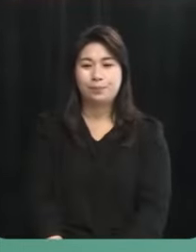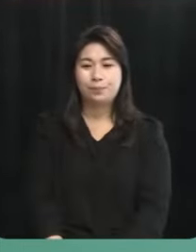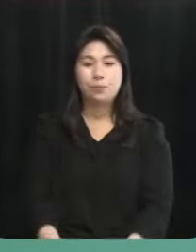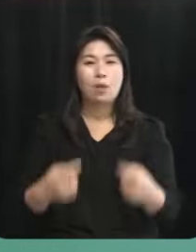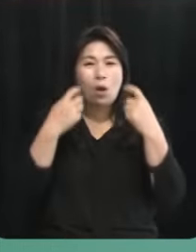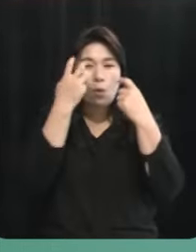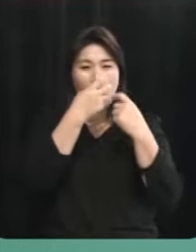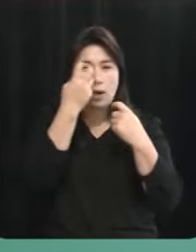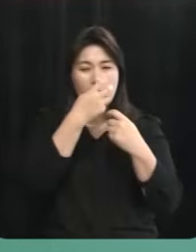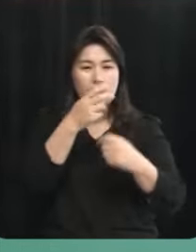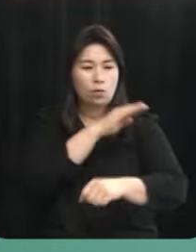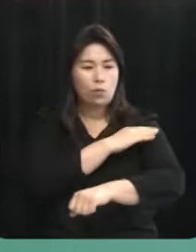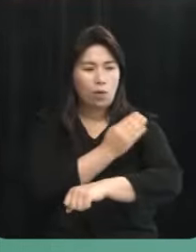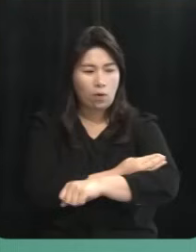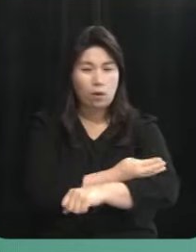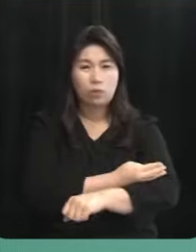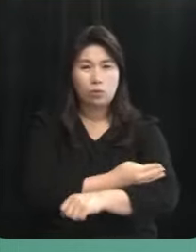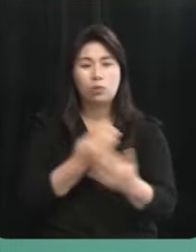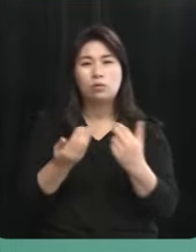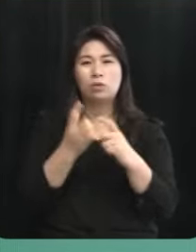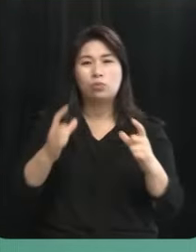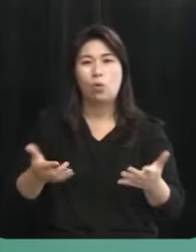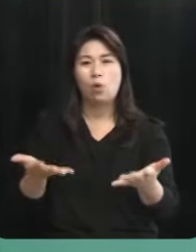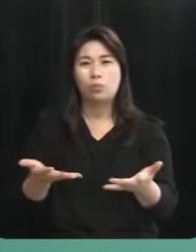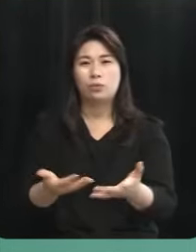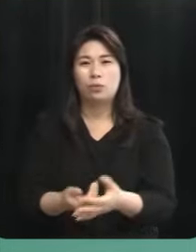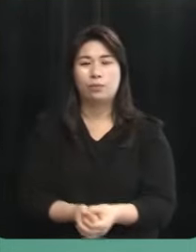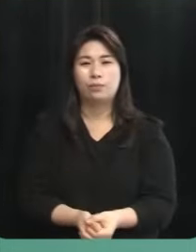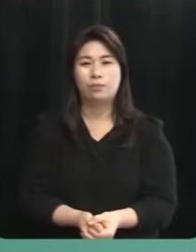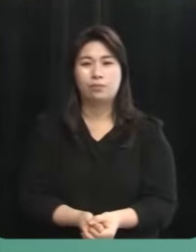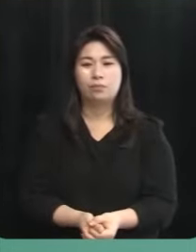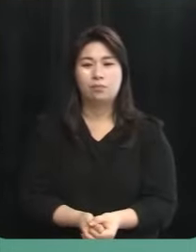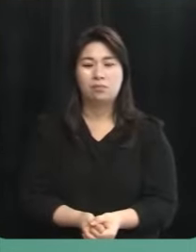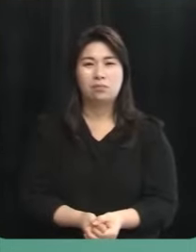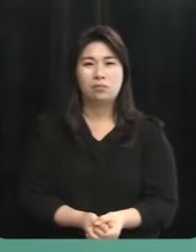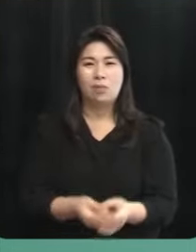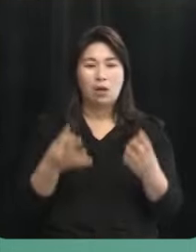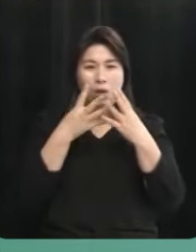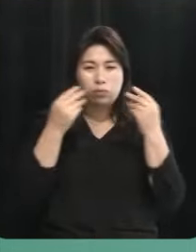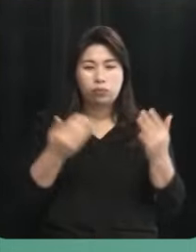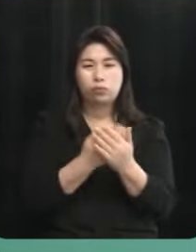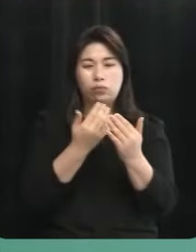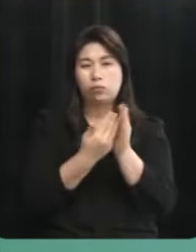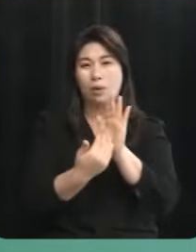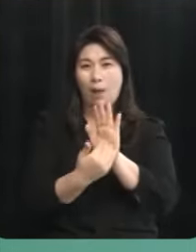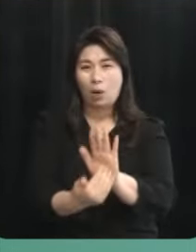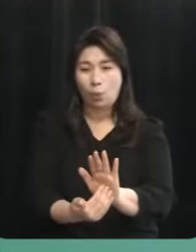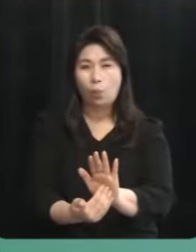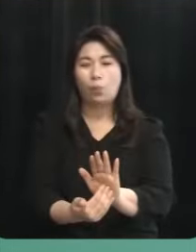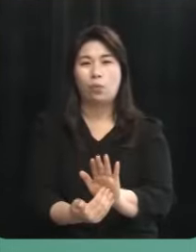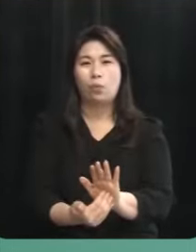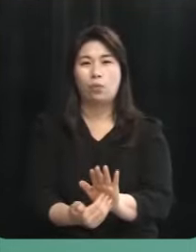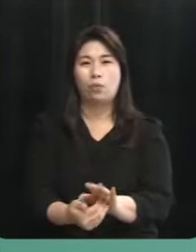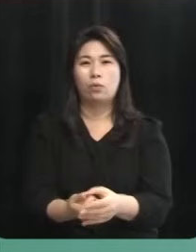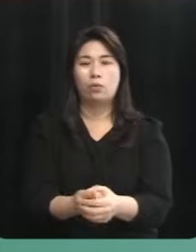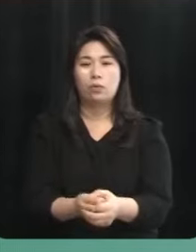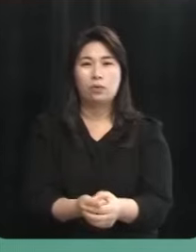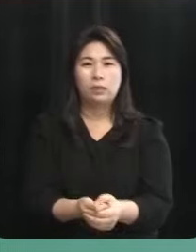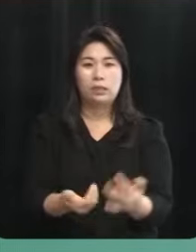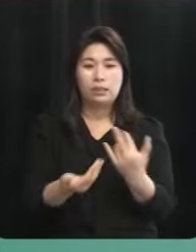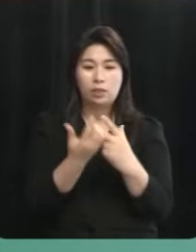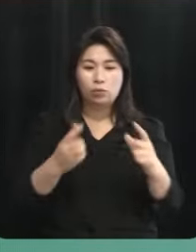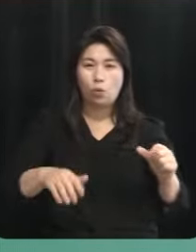관리 감독의 그 권한 역시 제주도에 없습니다 무분별한 어떤 개발을 막고 그리고 제주